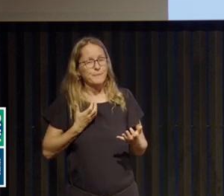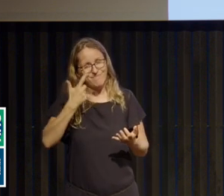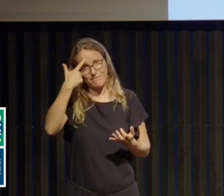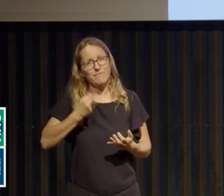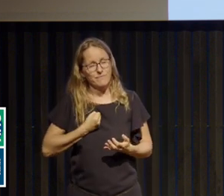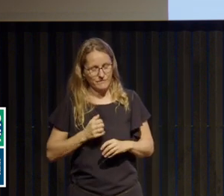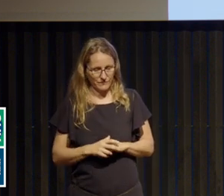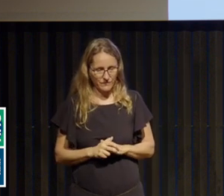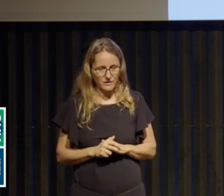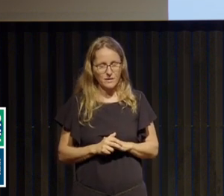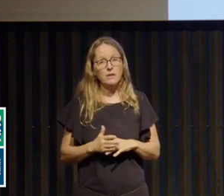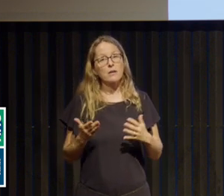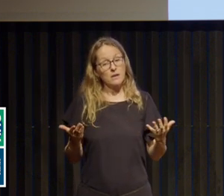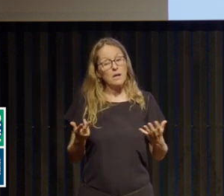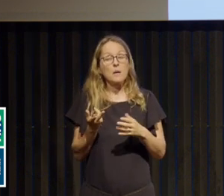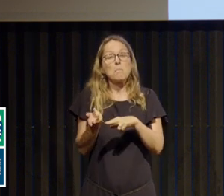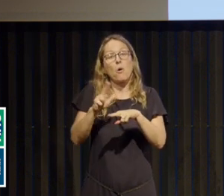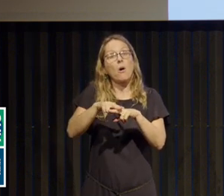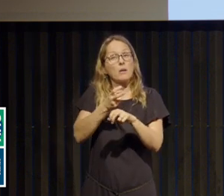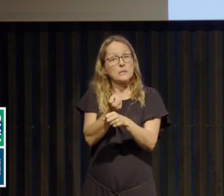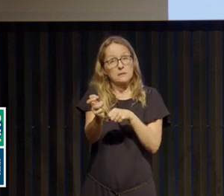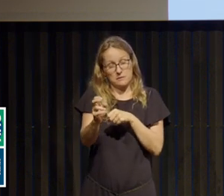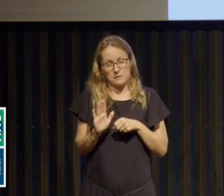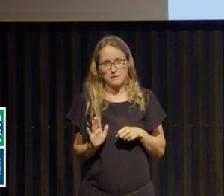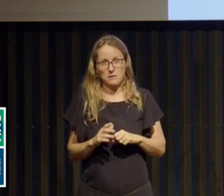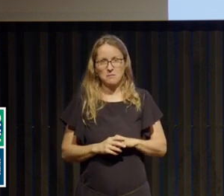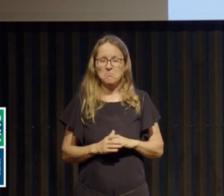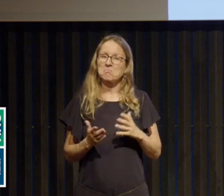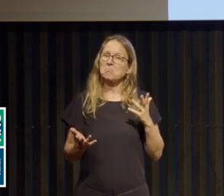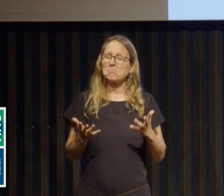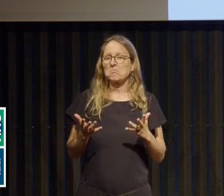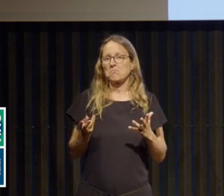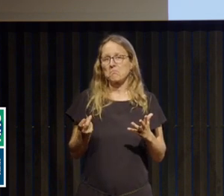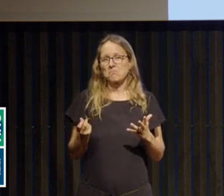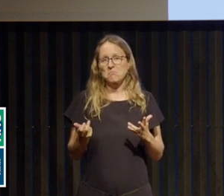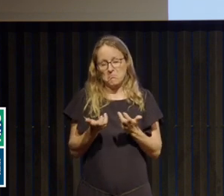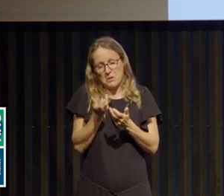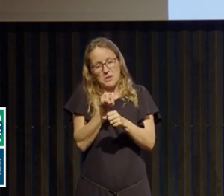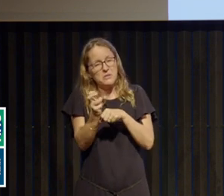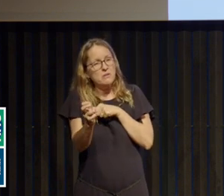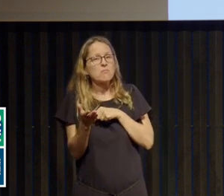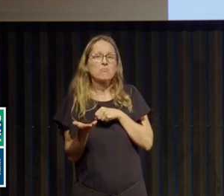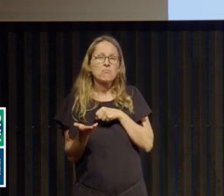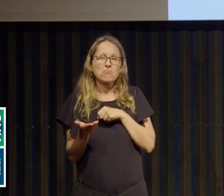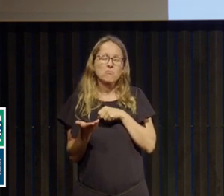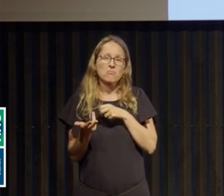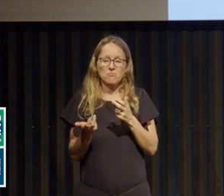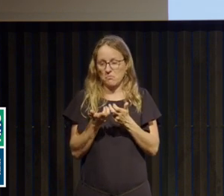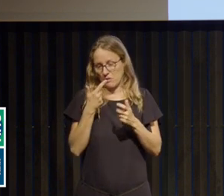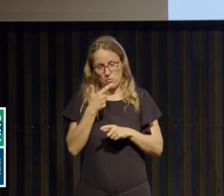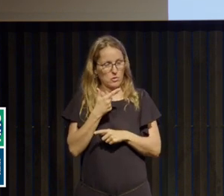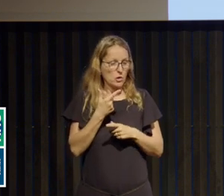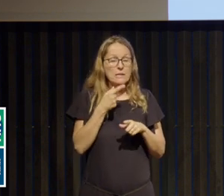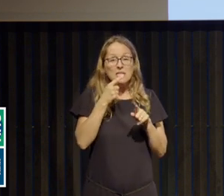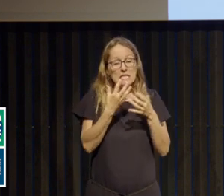et qu'il y un risque de mortalité. Mais, voilà, on va dire que ce risque, si on suit de 10 ans